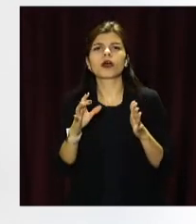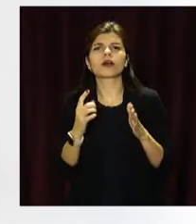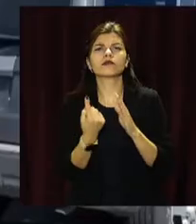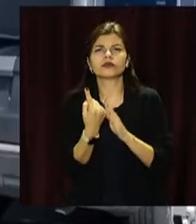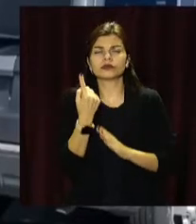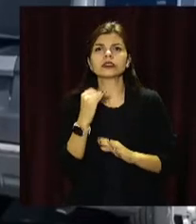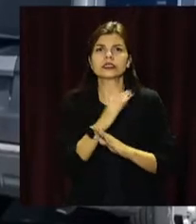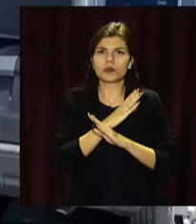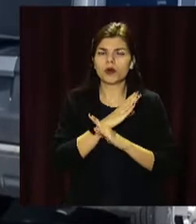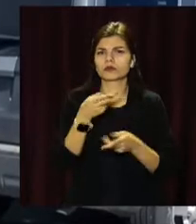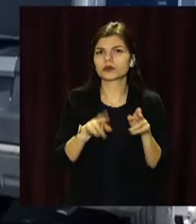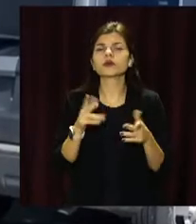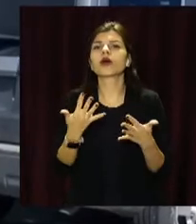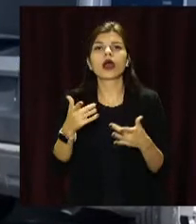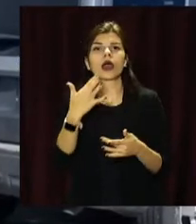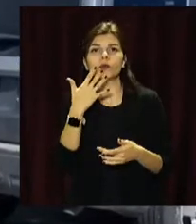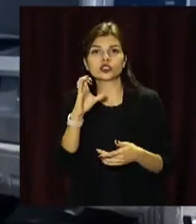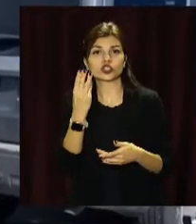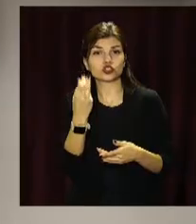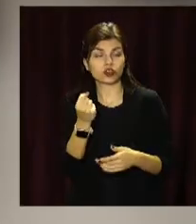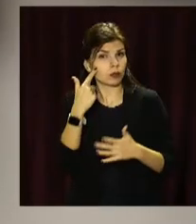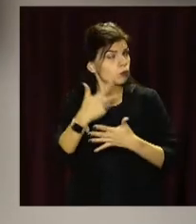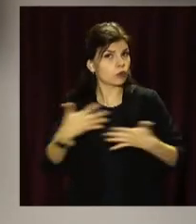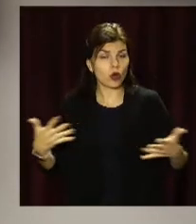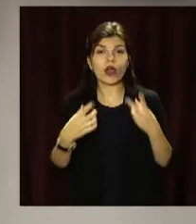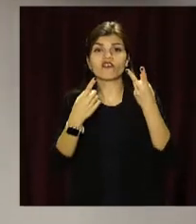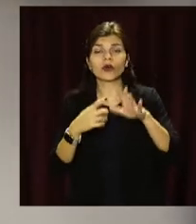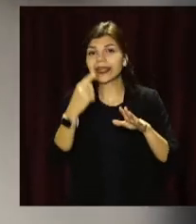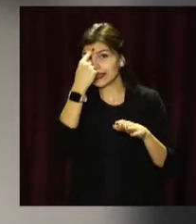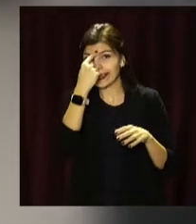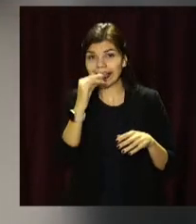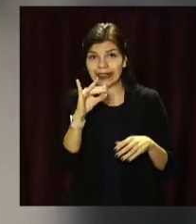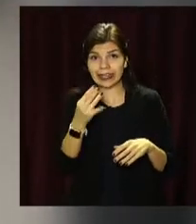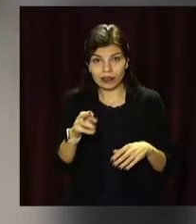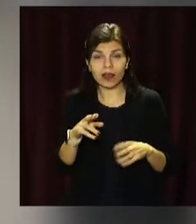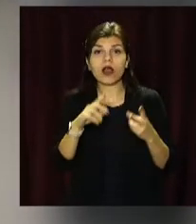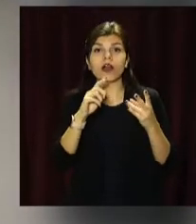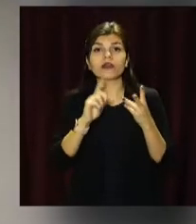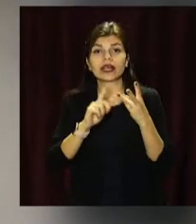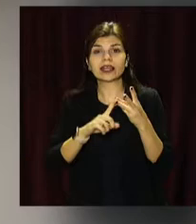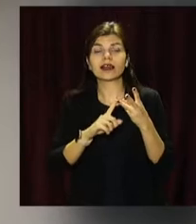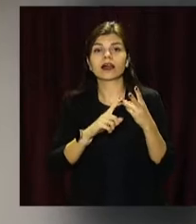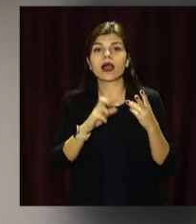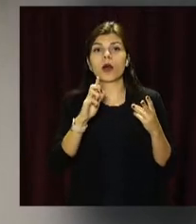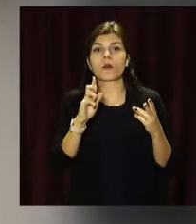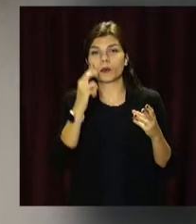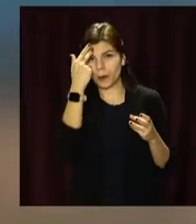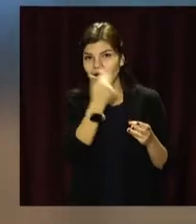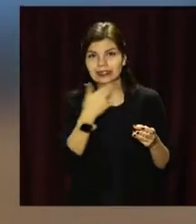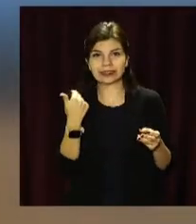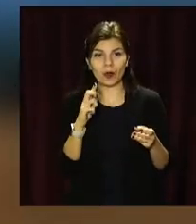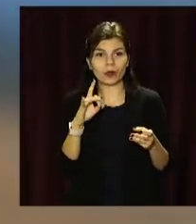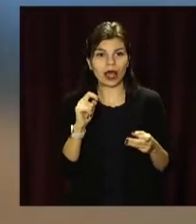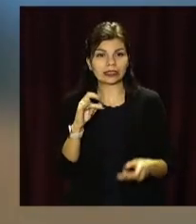недуги і смертністю залишаються Сполучені Штати Америки, на другому місці Індія, на третьому Бразилія. У Європі антилідери